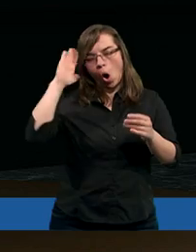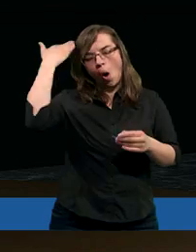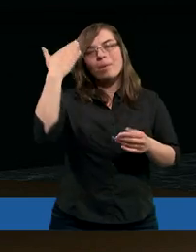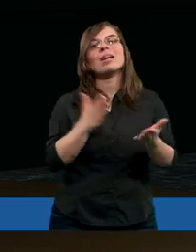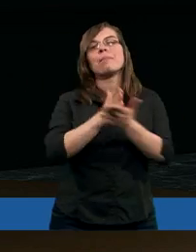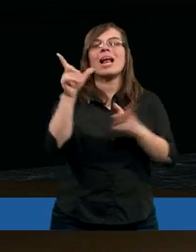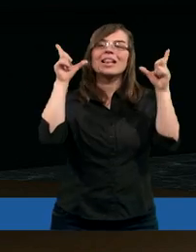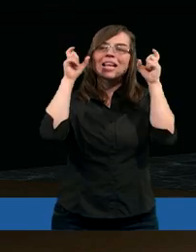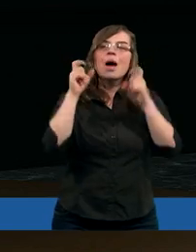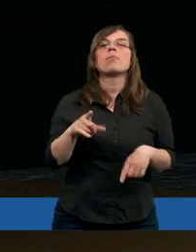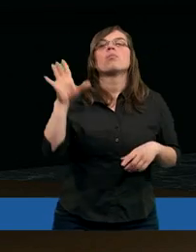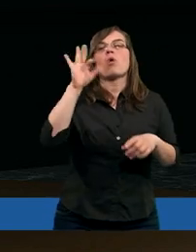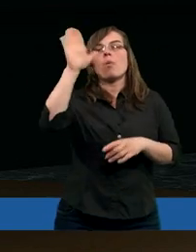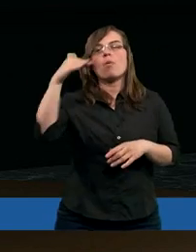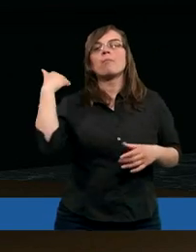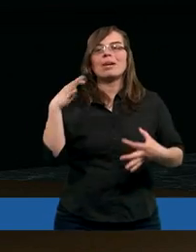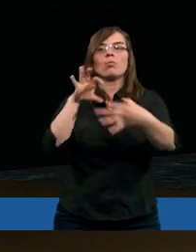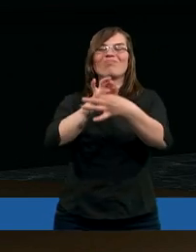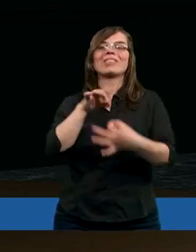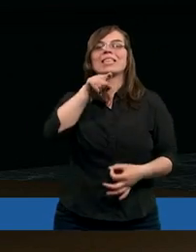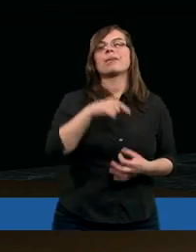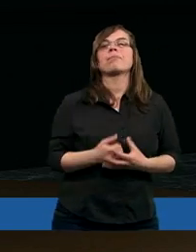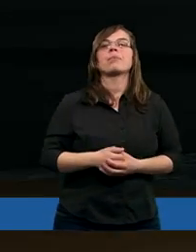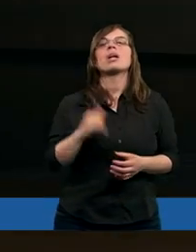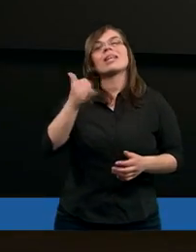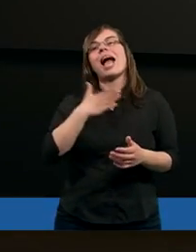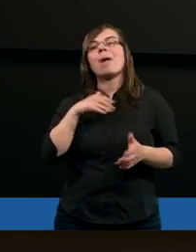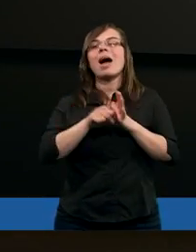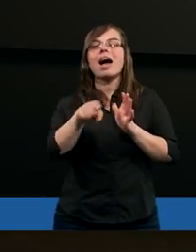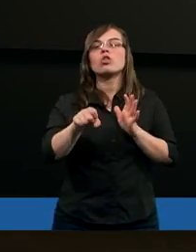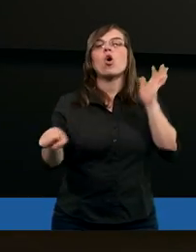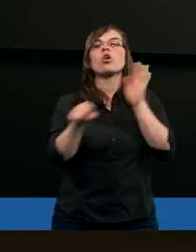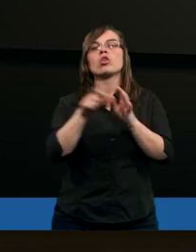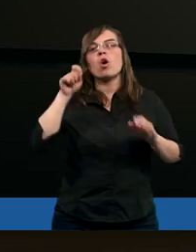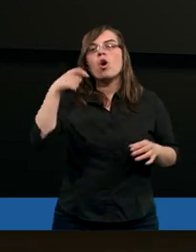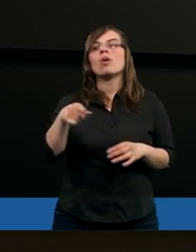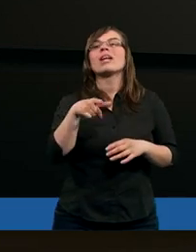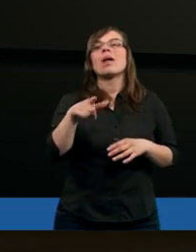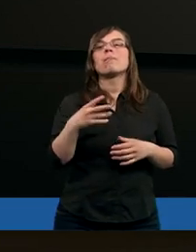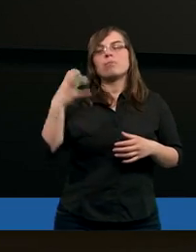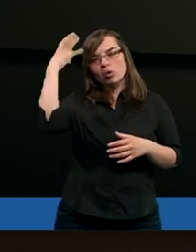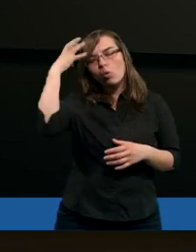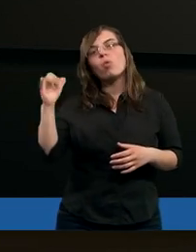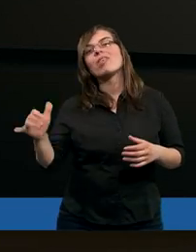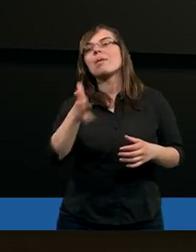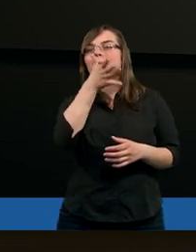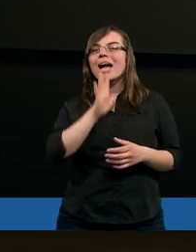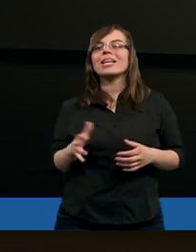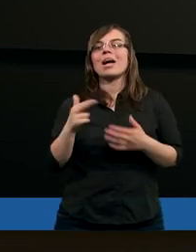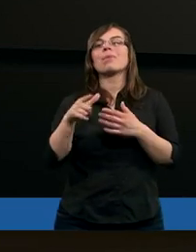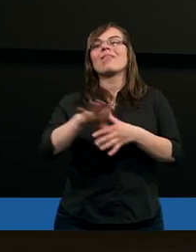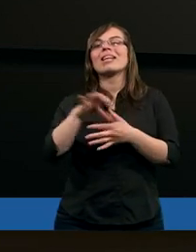opętanych przez diabła, bo Bóg był z Nim. Jak to się ma do pomazywania królów i tych